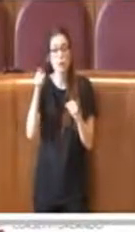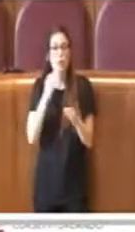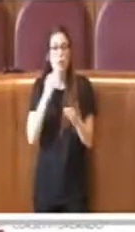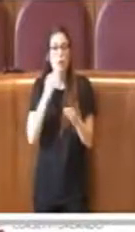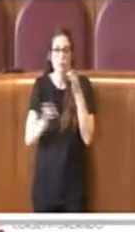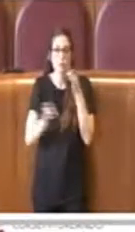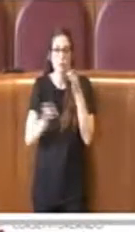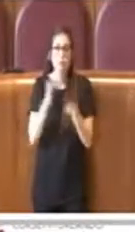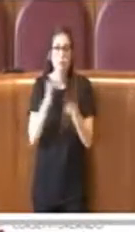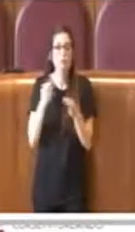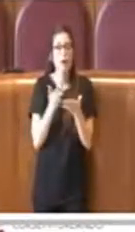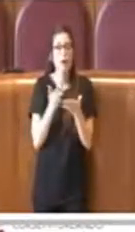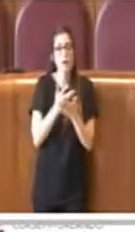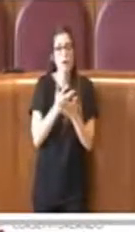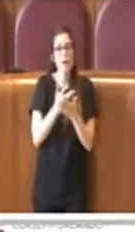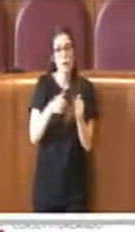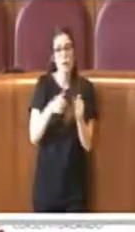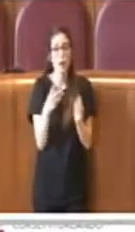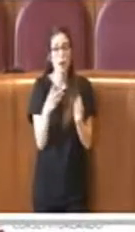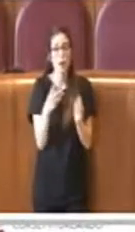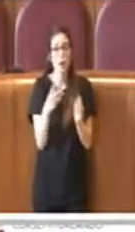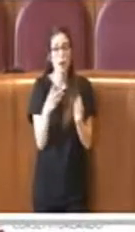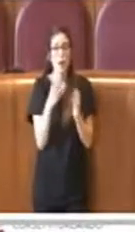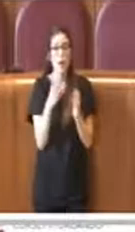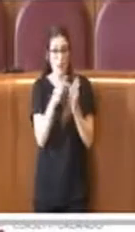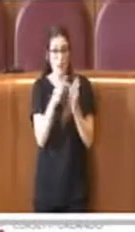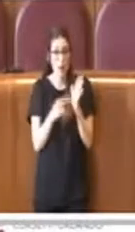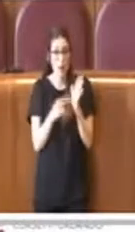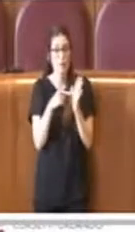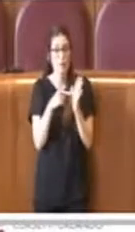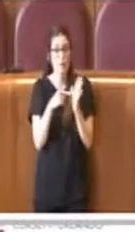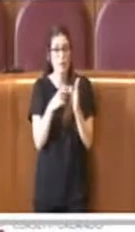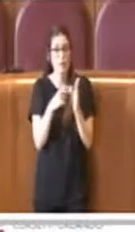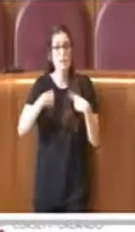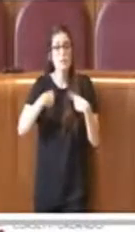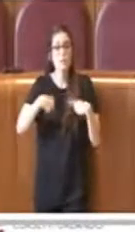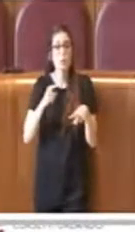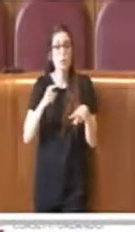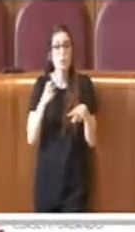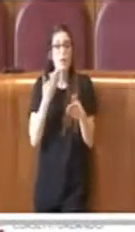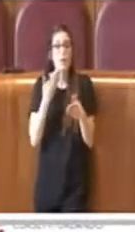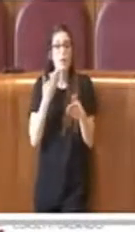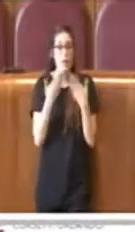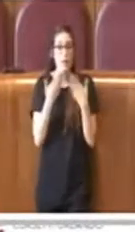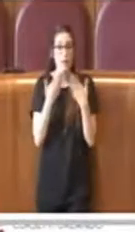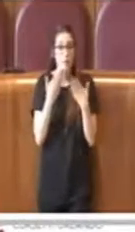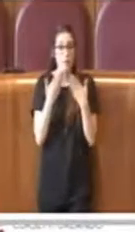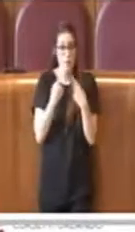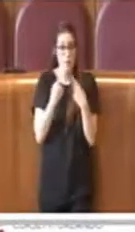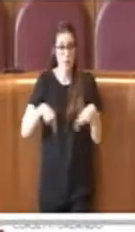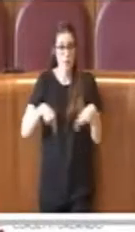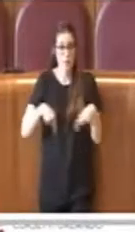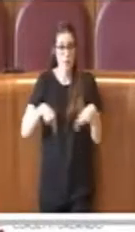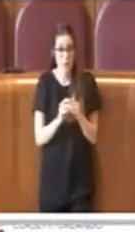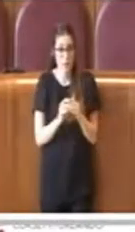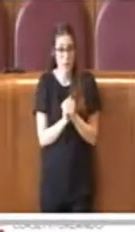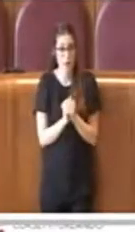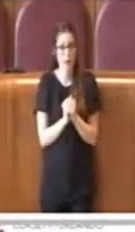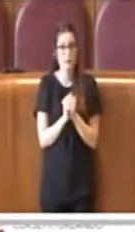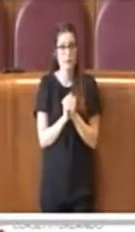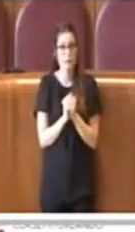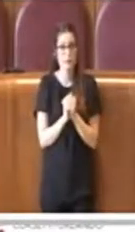relazione annuale prevista dal regolamento in un'apposita seduta di Assemblea Consigliare e questo ricalca l